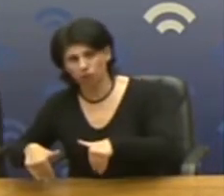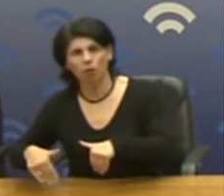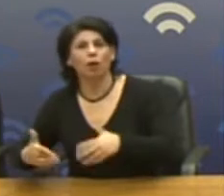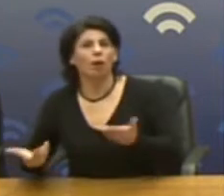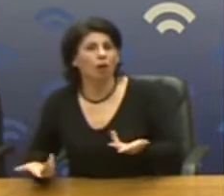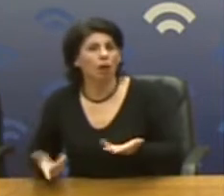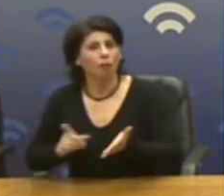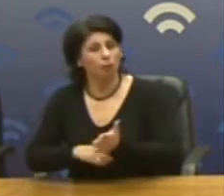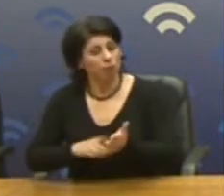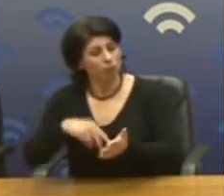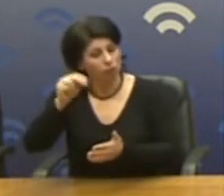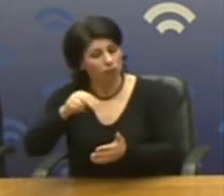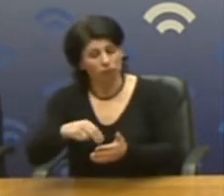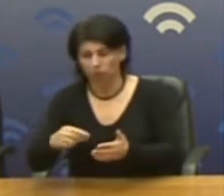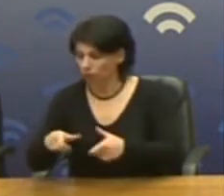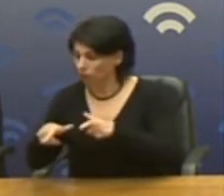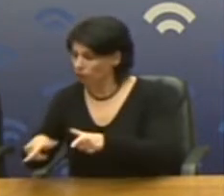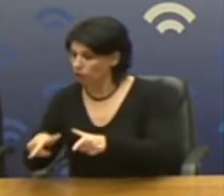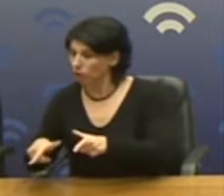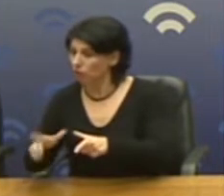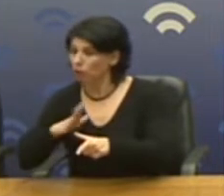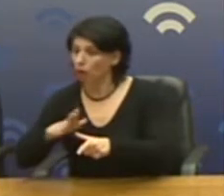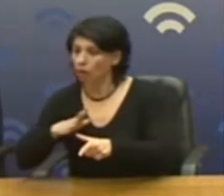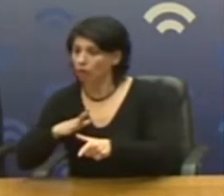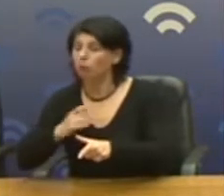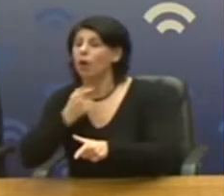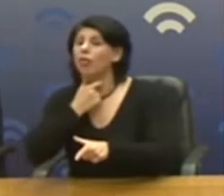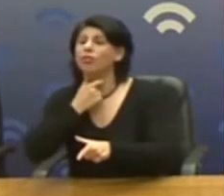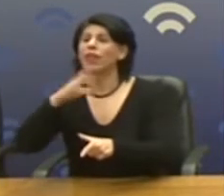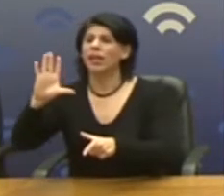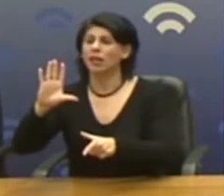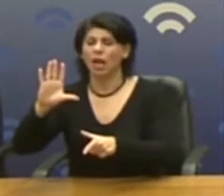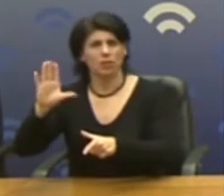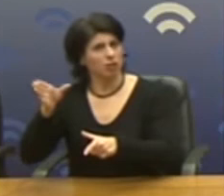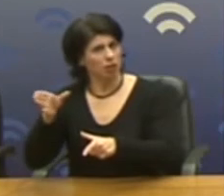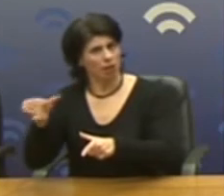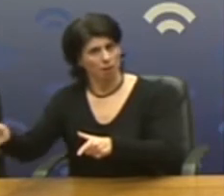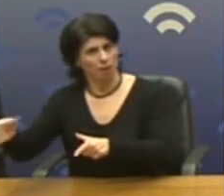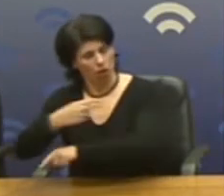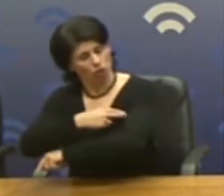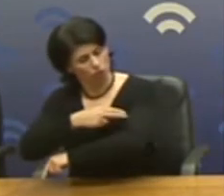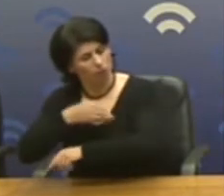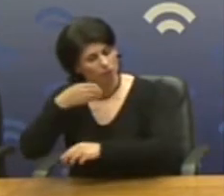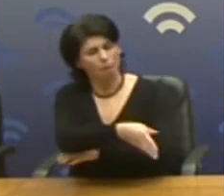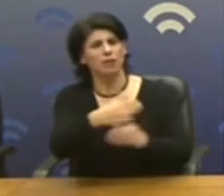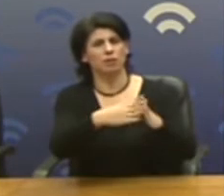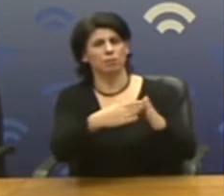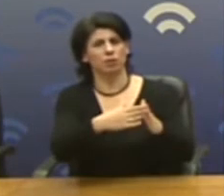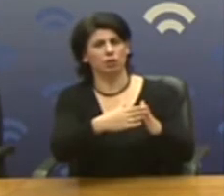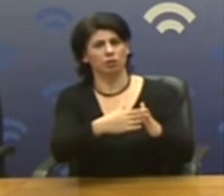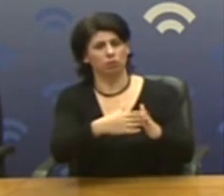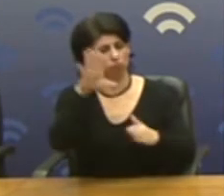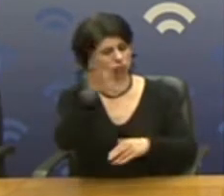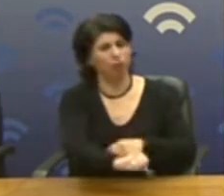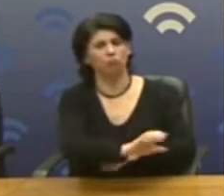περίθαλψη του λαού που δεν απαιτείται νοσηλεία στα ιατρεία τους και με κατοίκον βεβαίως επισκέψεις να επιταχθούν